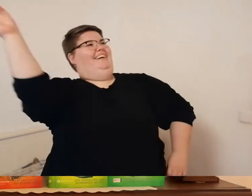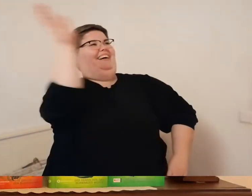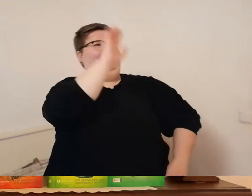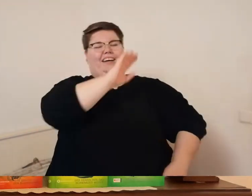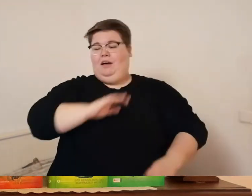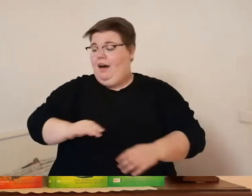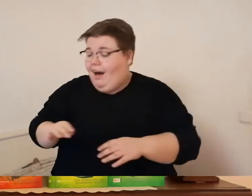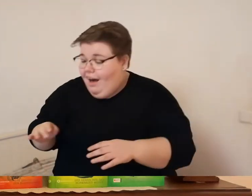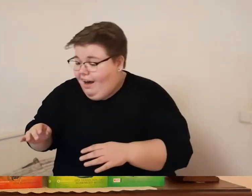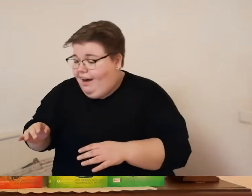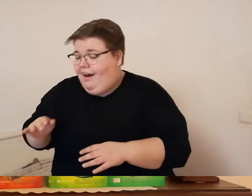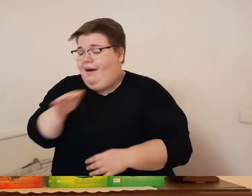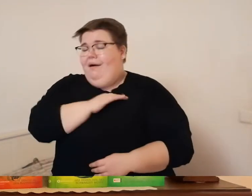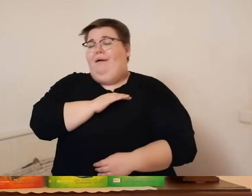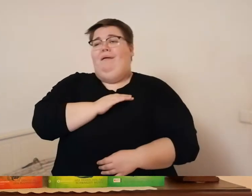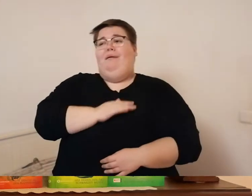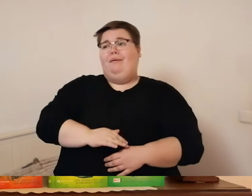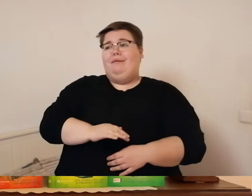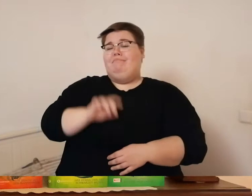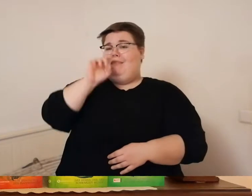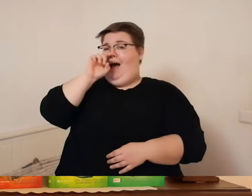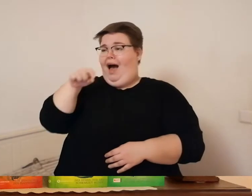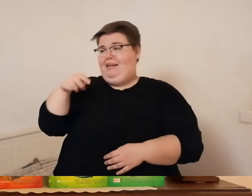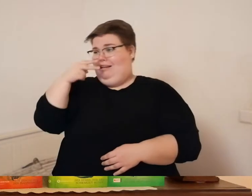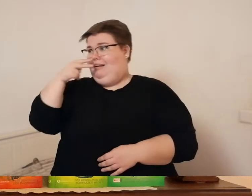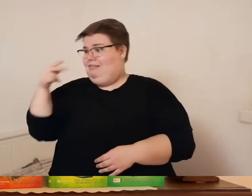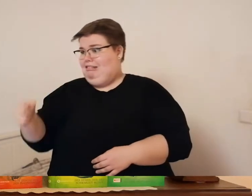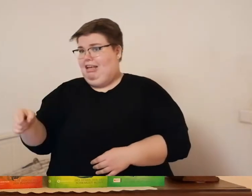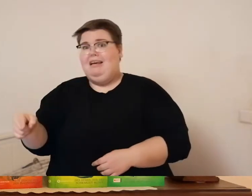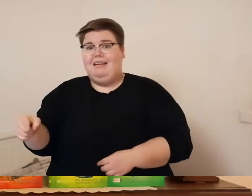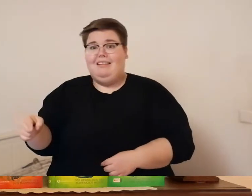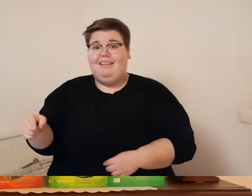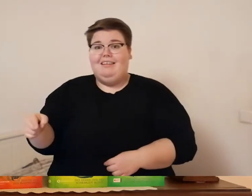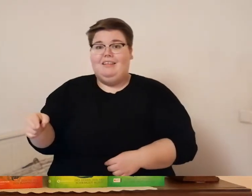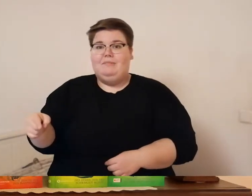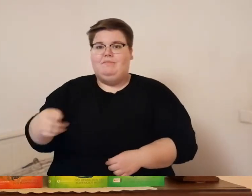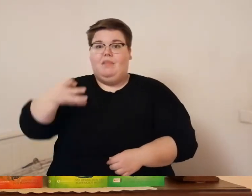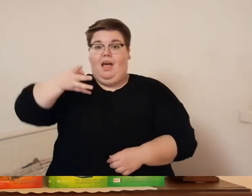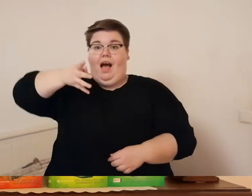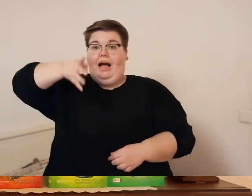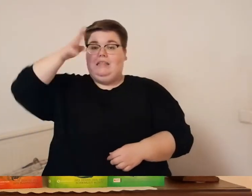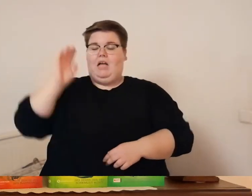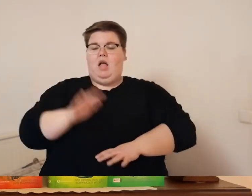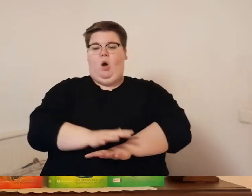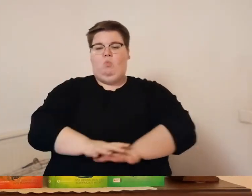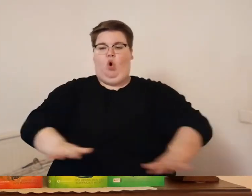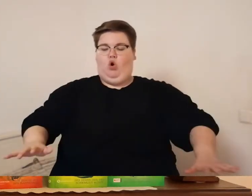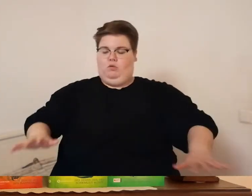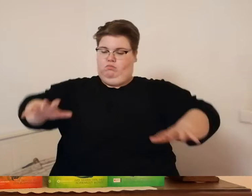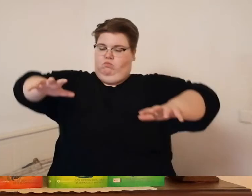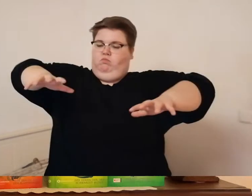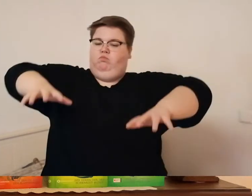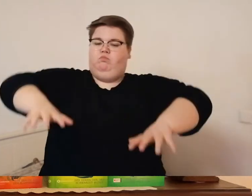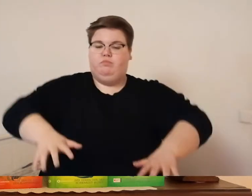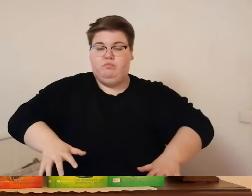dass der adler schärfere augen hatte als sie adana landete sanft an dem hang und die drei sprangen